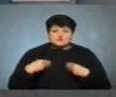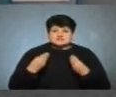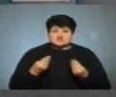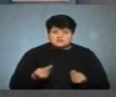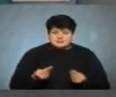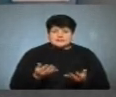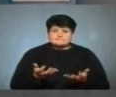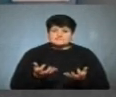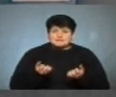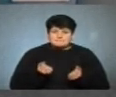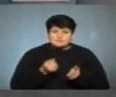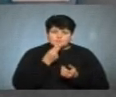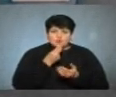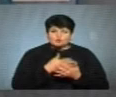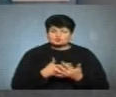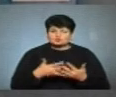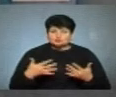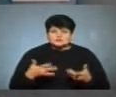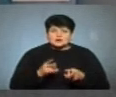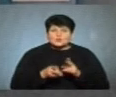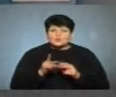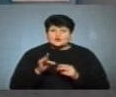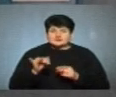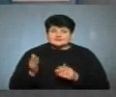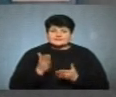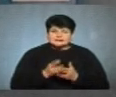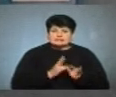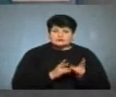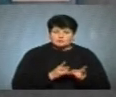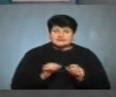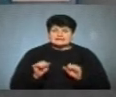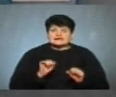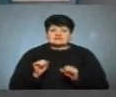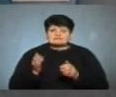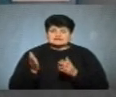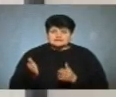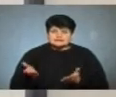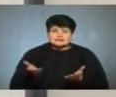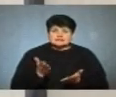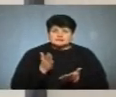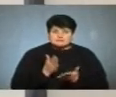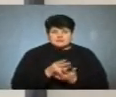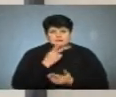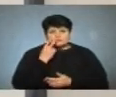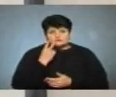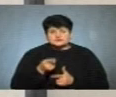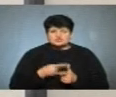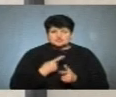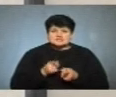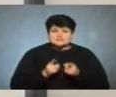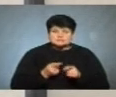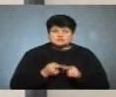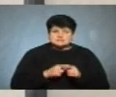і приймають продукцію як кухарі, які є на кухні, так і керівник, який має подивитися, чи дійсно ця